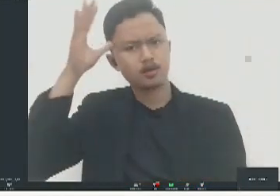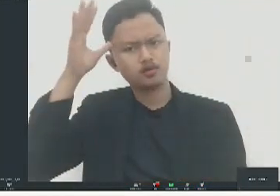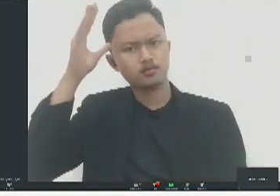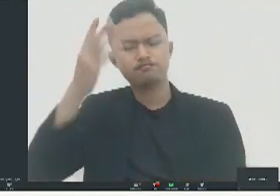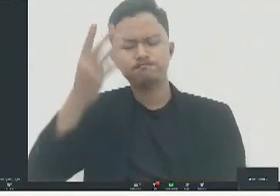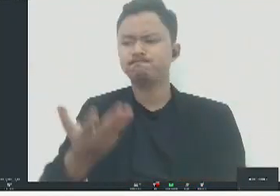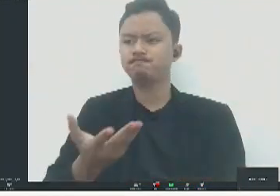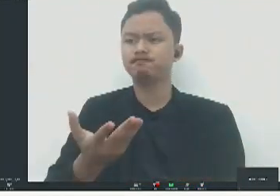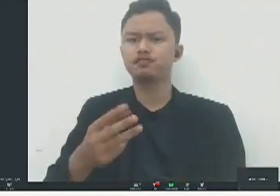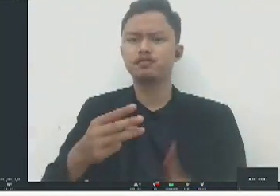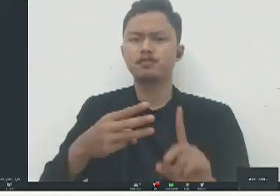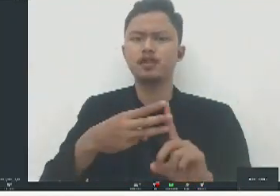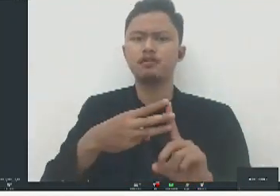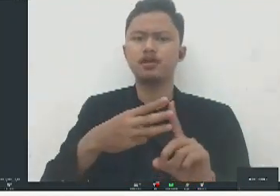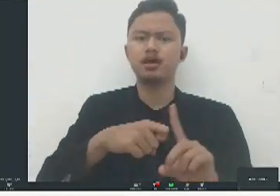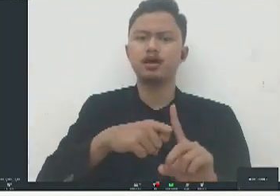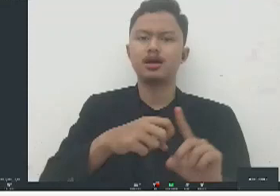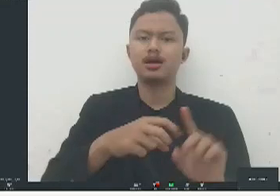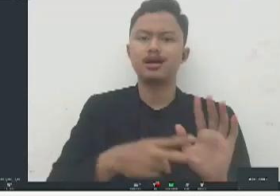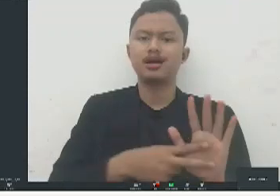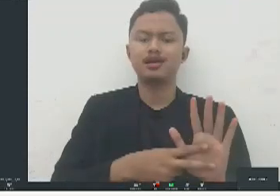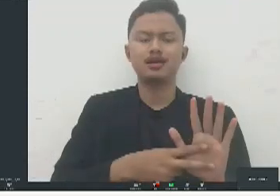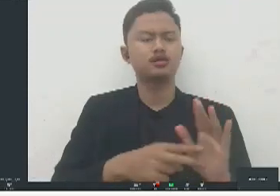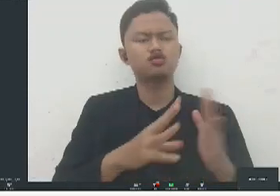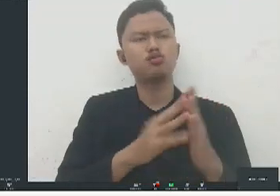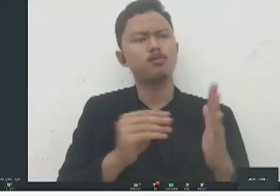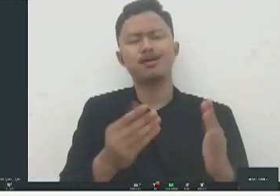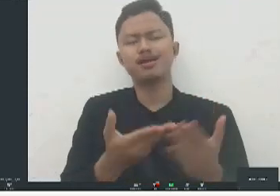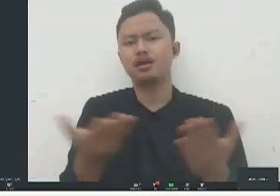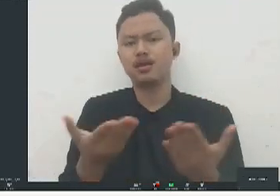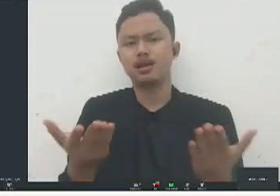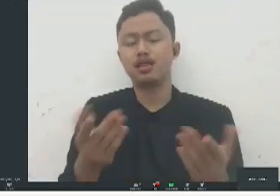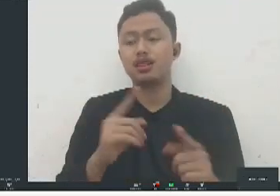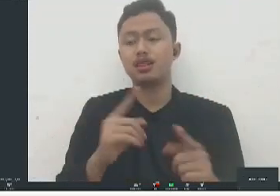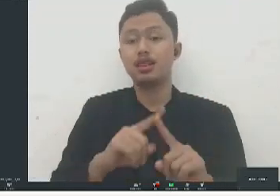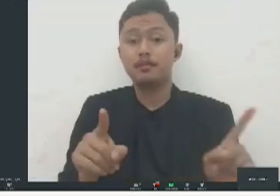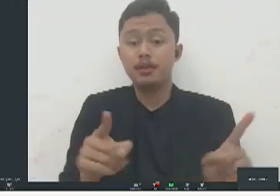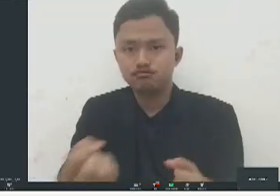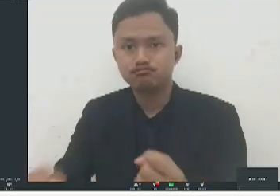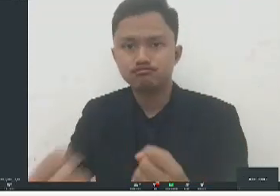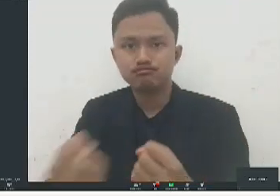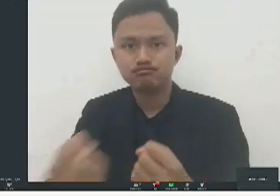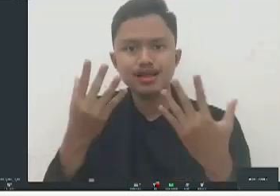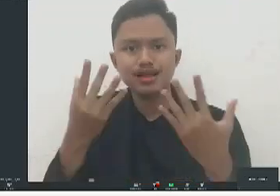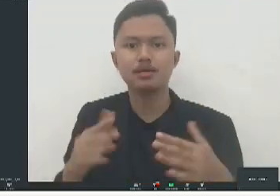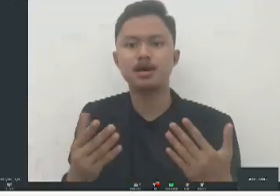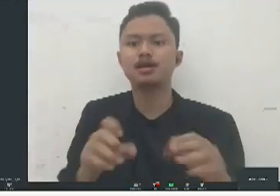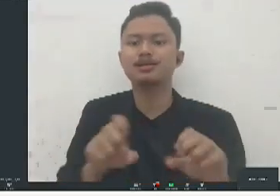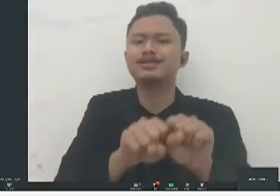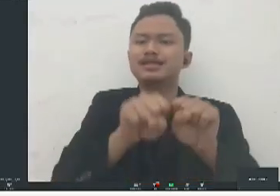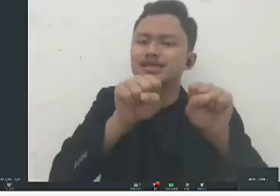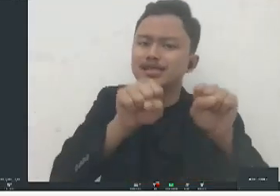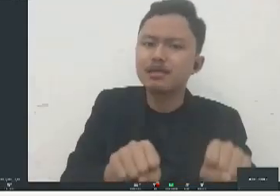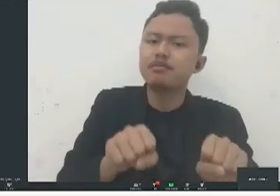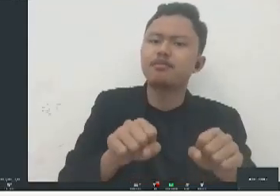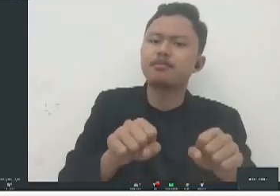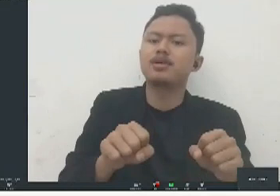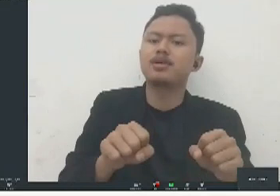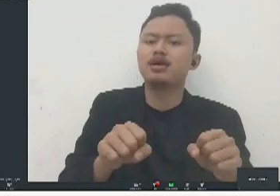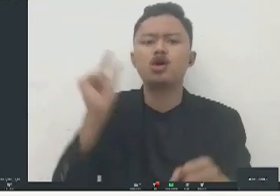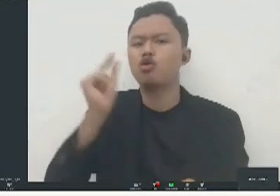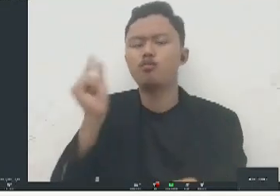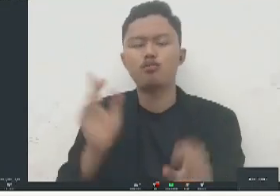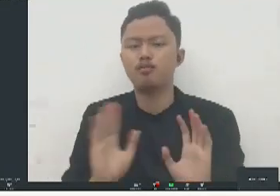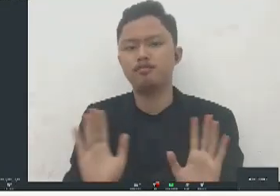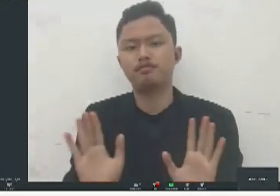BKN referensi dari mana gitu ya tapi yang jelas itu sistemnya tidak tidak familiar dengan teman-teman